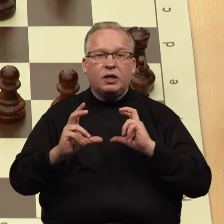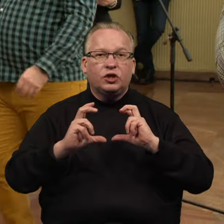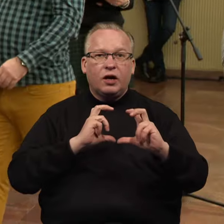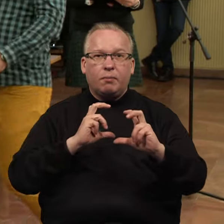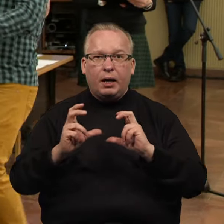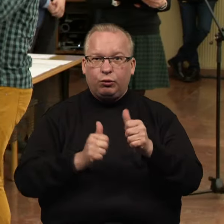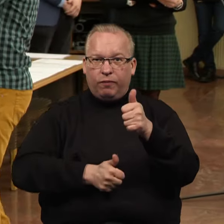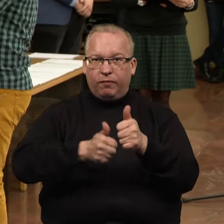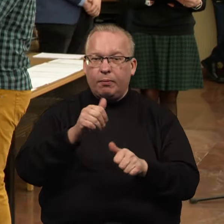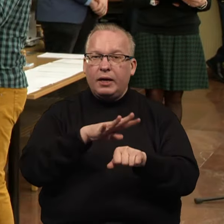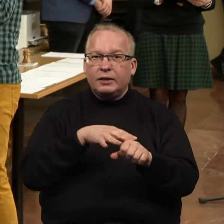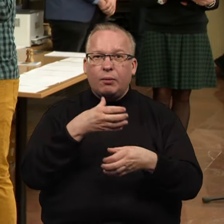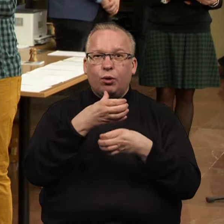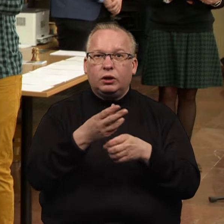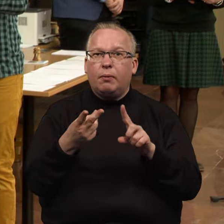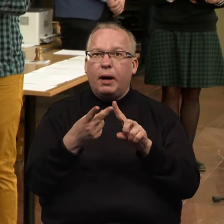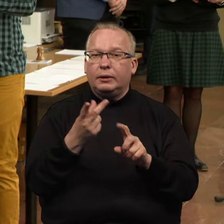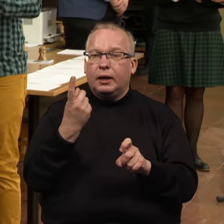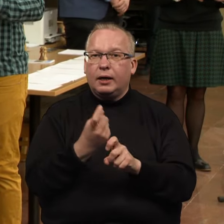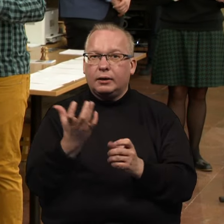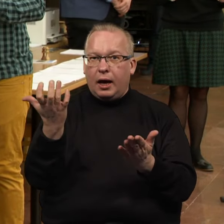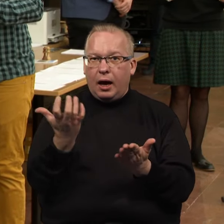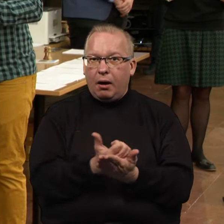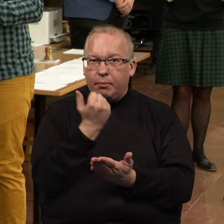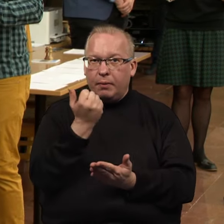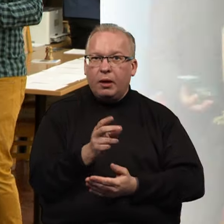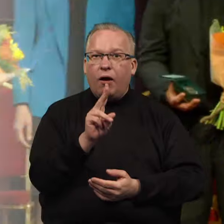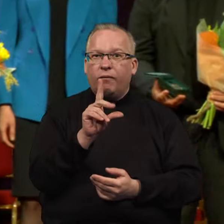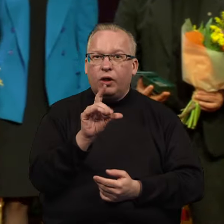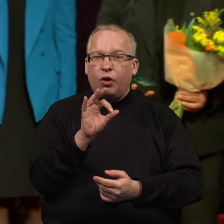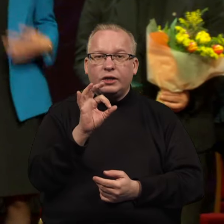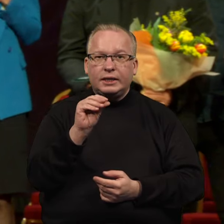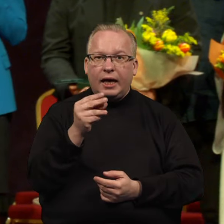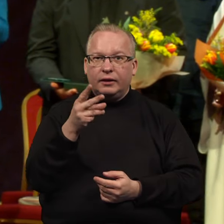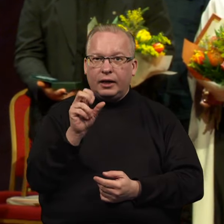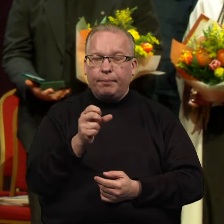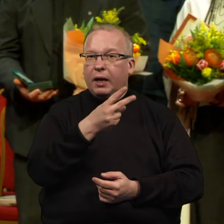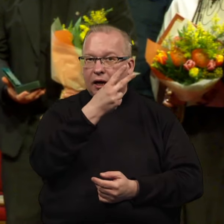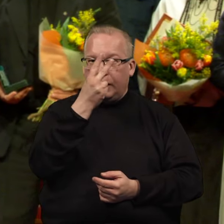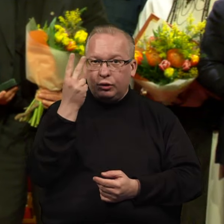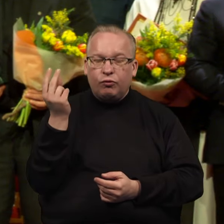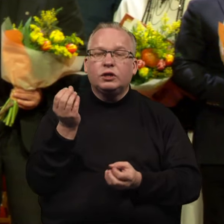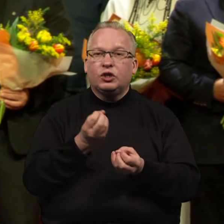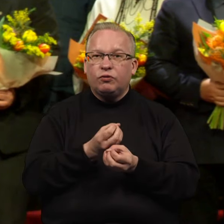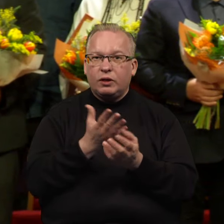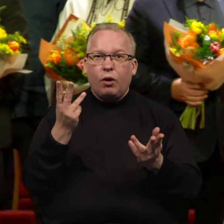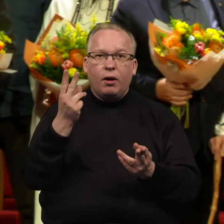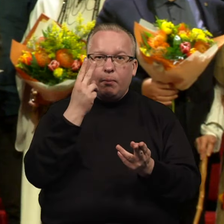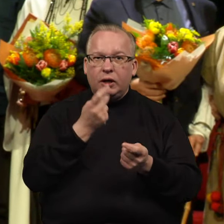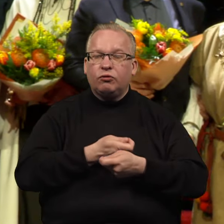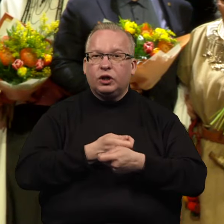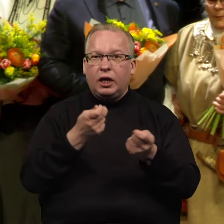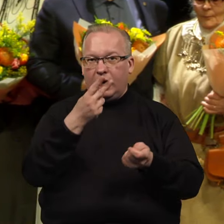varžybose Seimo taurė antrą kartą iškovojo Dmitrijus Gocenka. Lietuvos šviesuoliams panevežyje įteikti